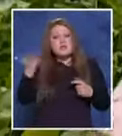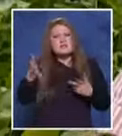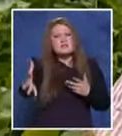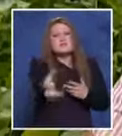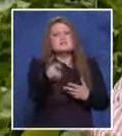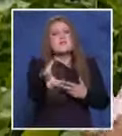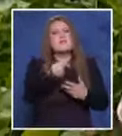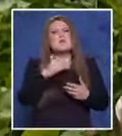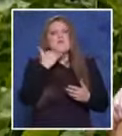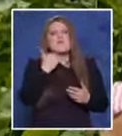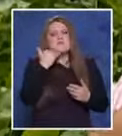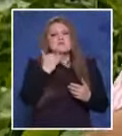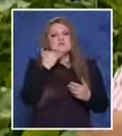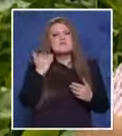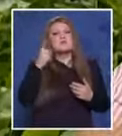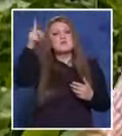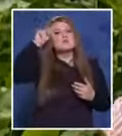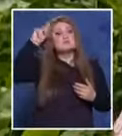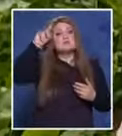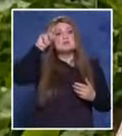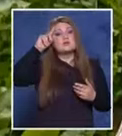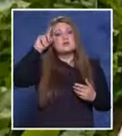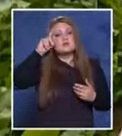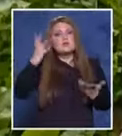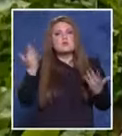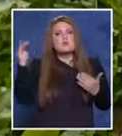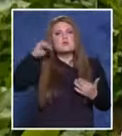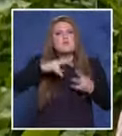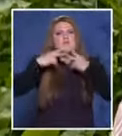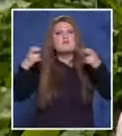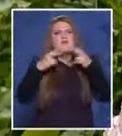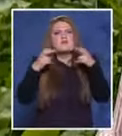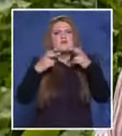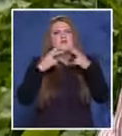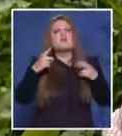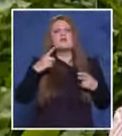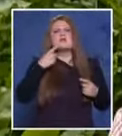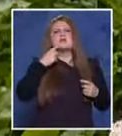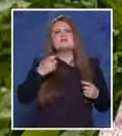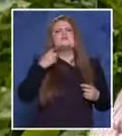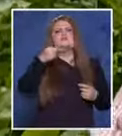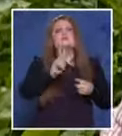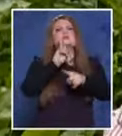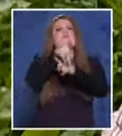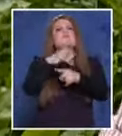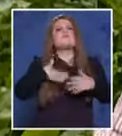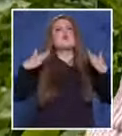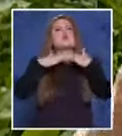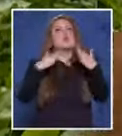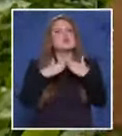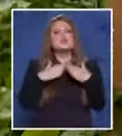овцети. И она цеца ми тева, от деса появи, кът се развика. Те, този ми казва, и от къщата къща се развика.